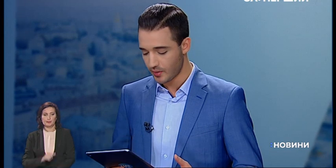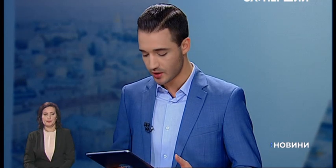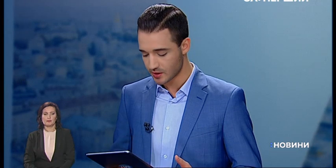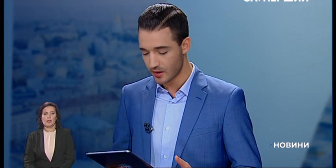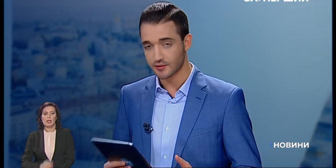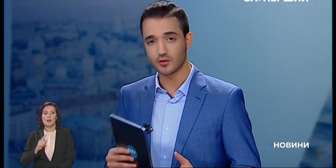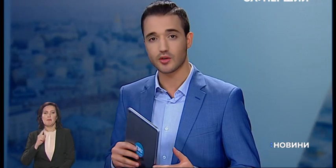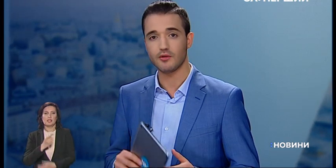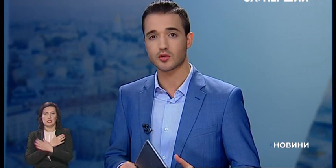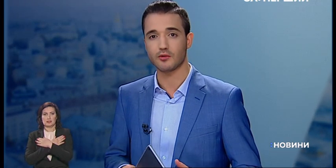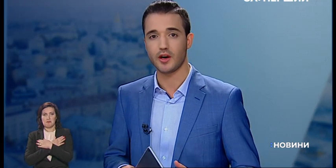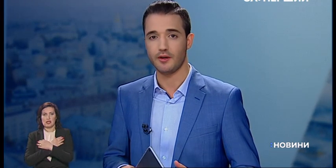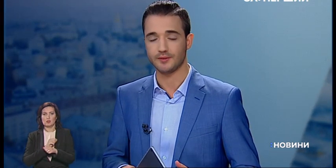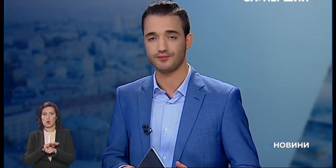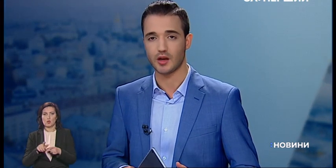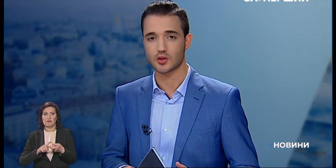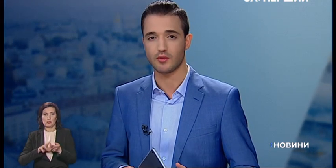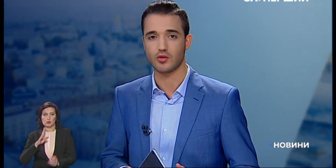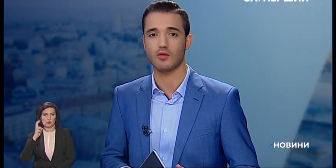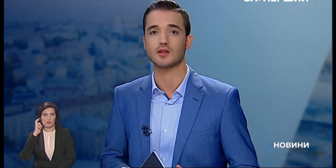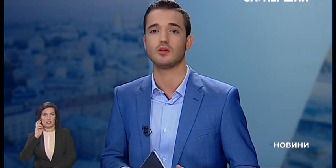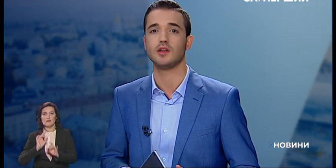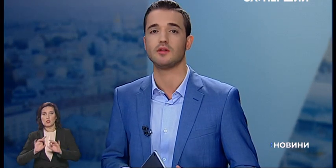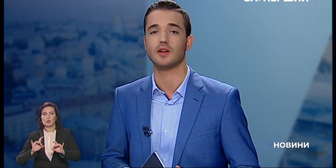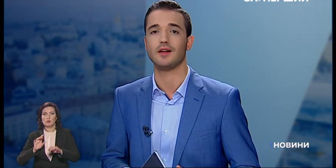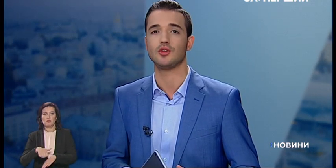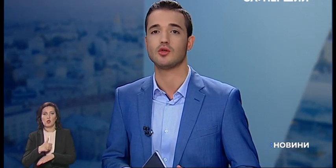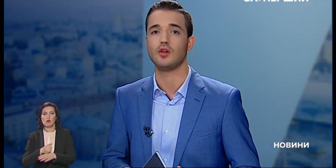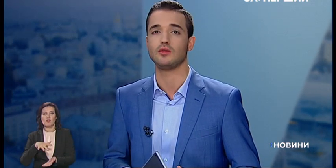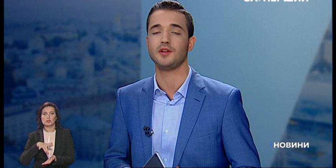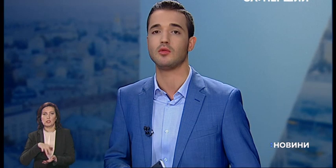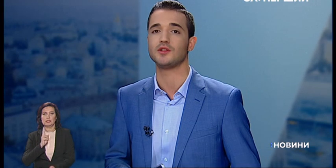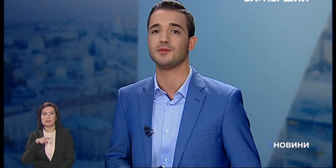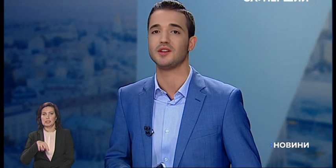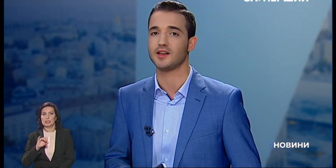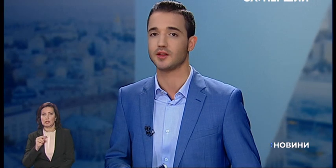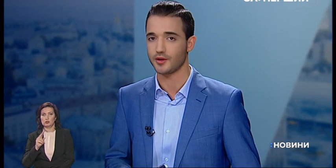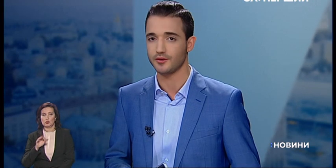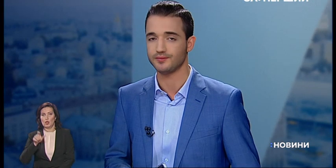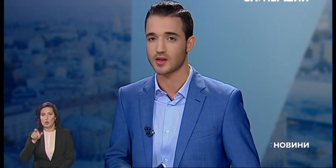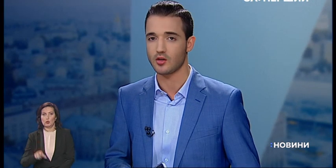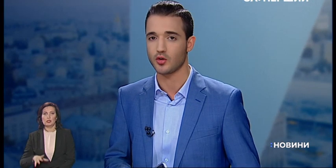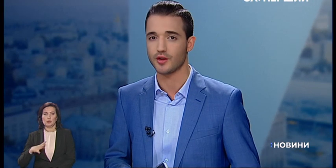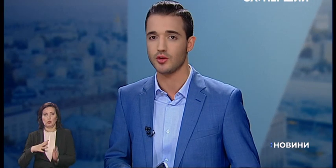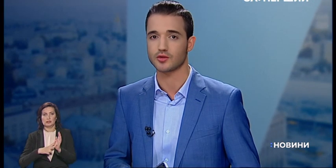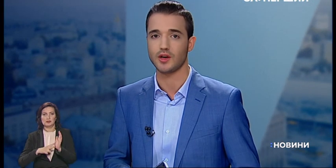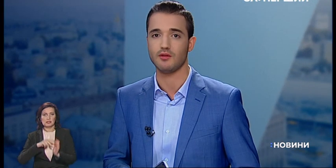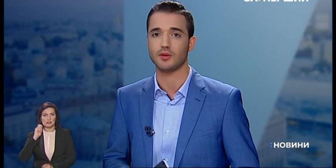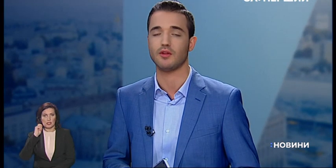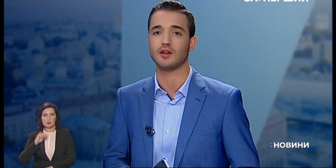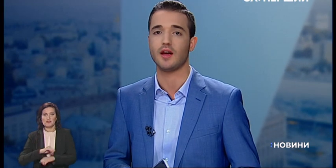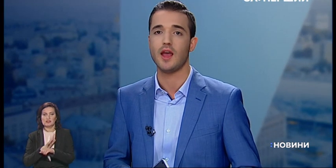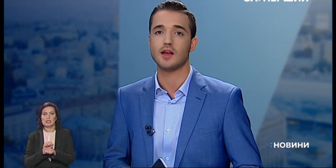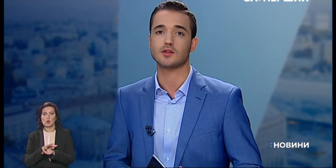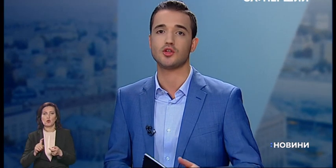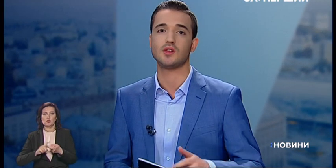Перша смерть від коронавірусу в Києві. Як розповів голова столиці Віталій Кличко, людині було 70 років. Загалом коронавірус у Києві